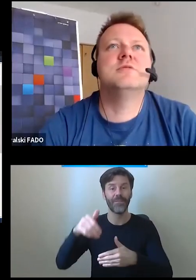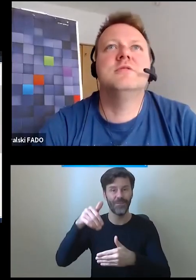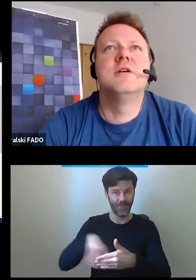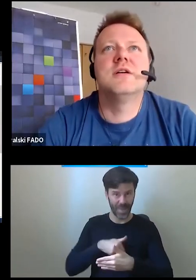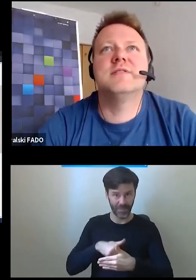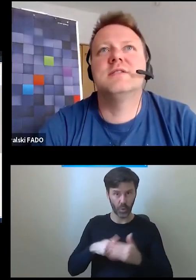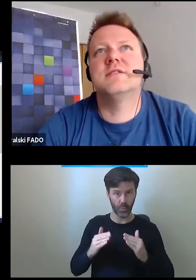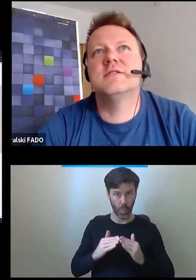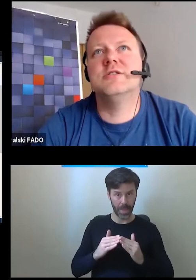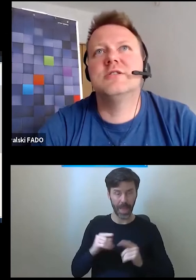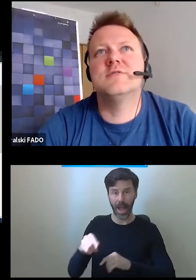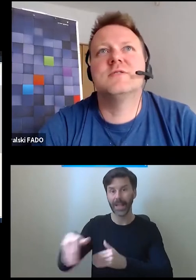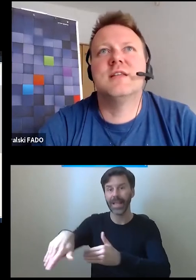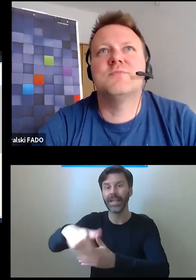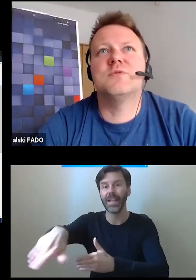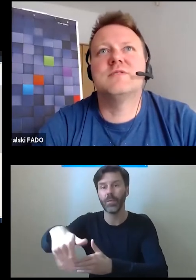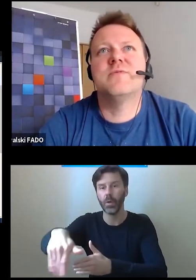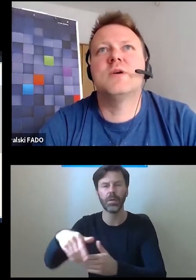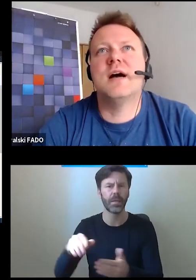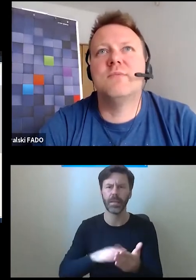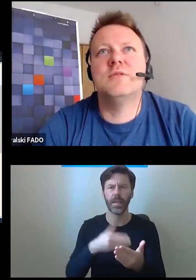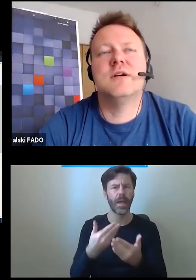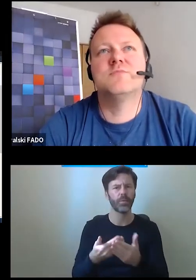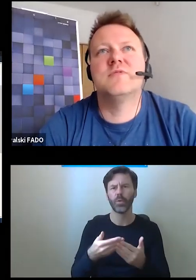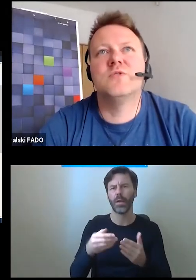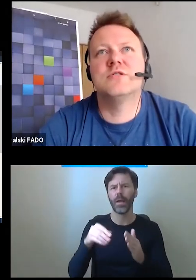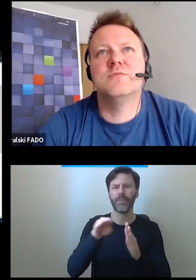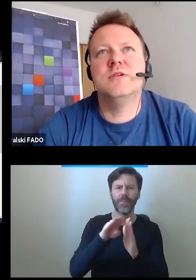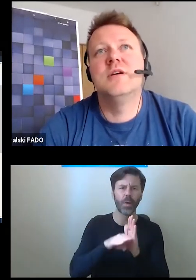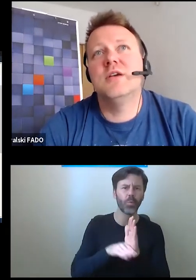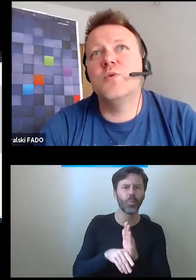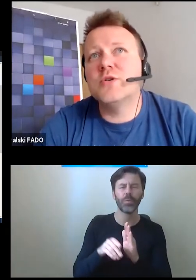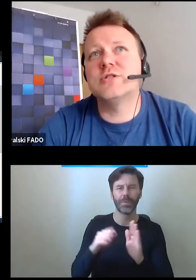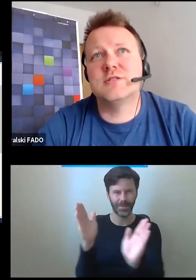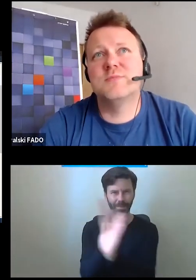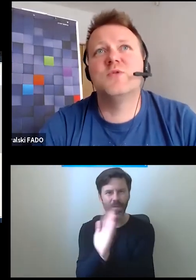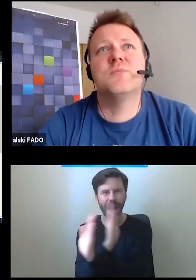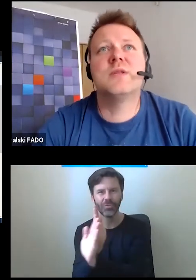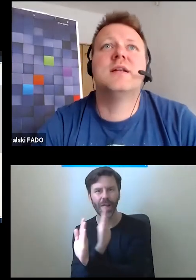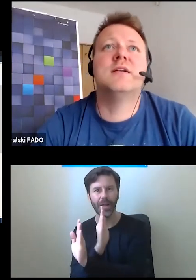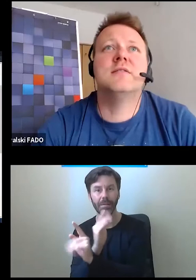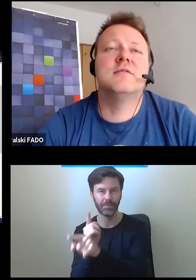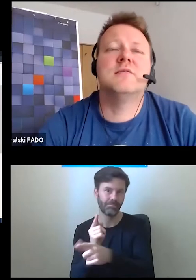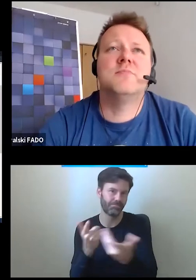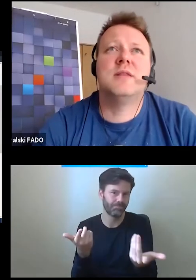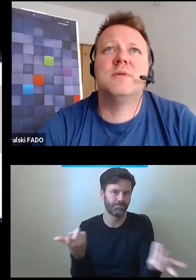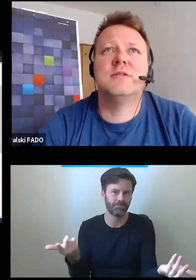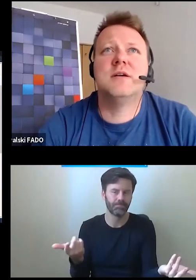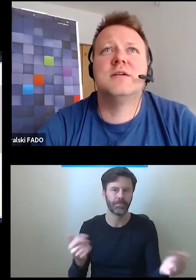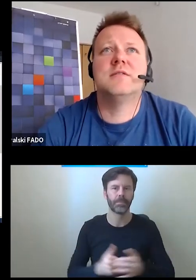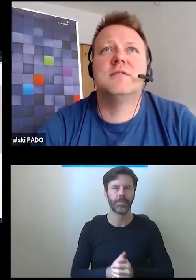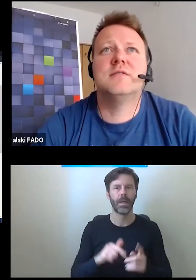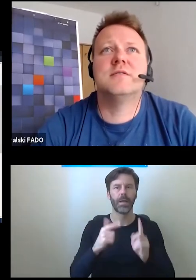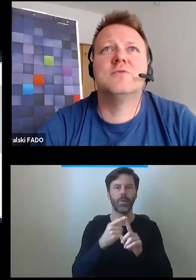na myśli kwestie techniczne związane na przykład z warunkami atmosferycznymi i łączy się z tym drugie pytanie pana